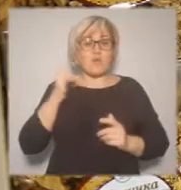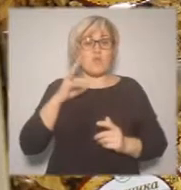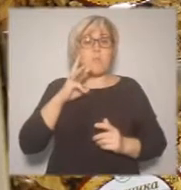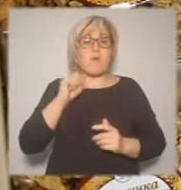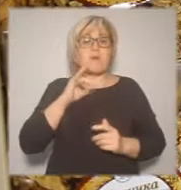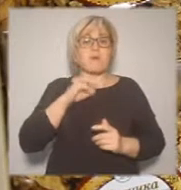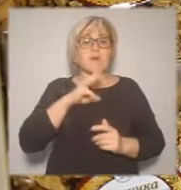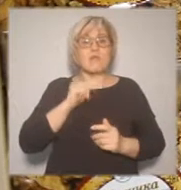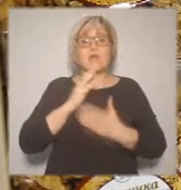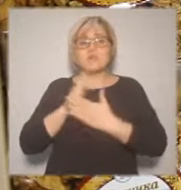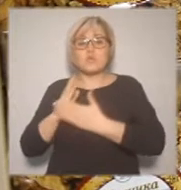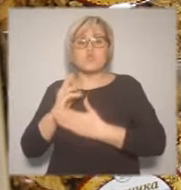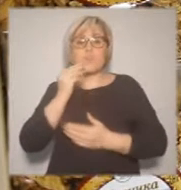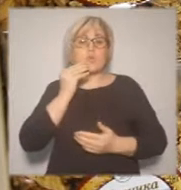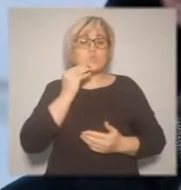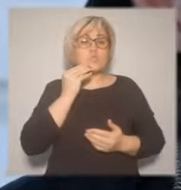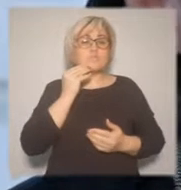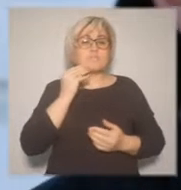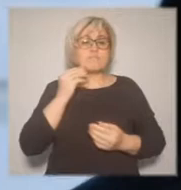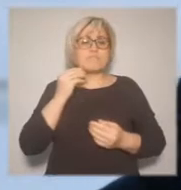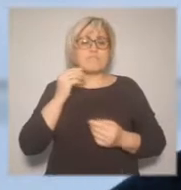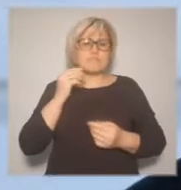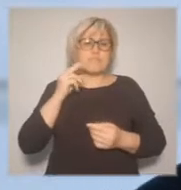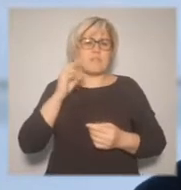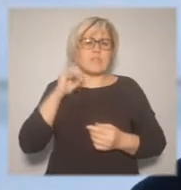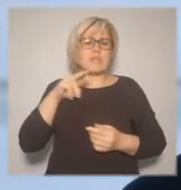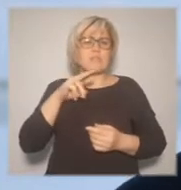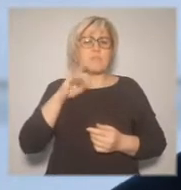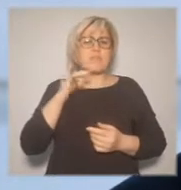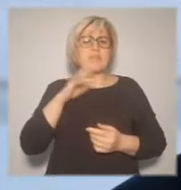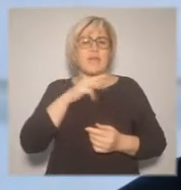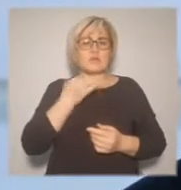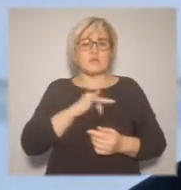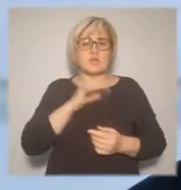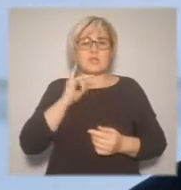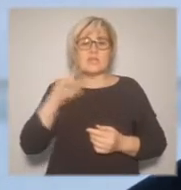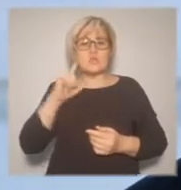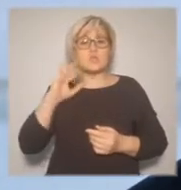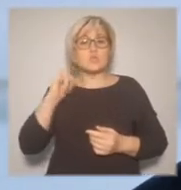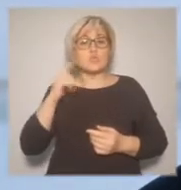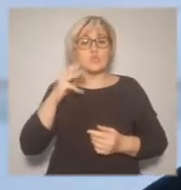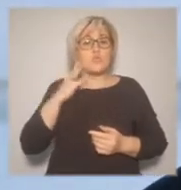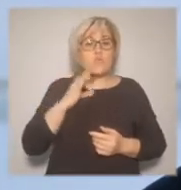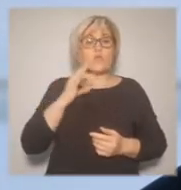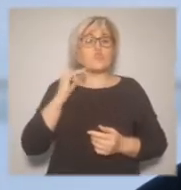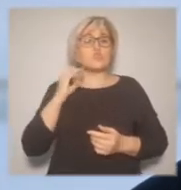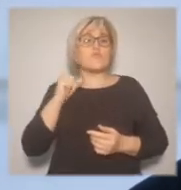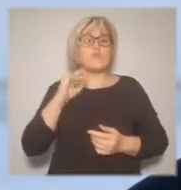Кандинского и Советского районов. У нас с момента открытия присутствует 10